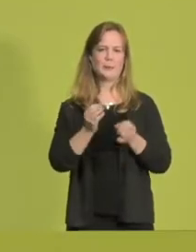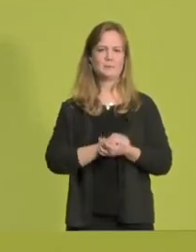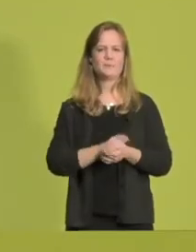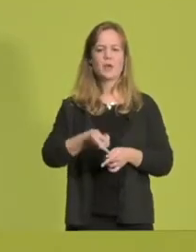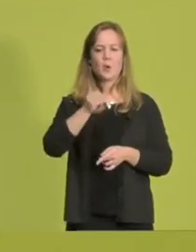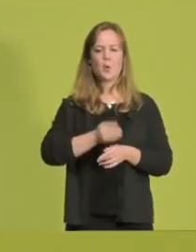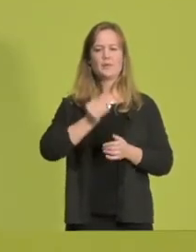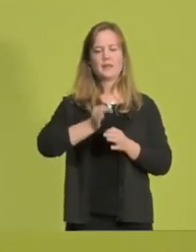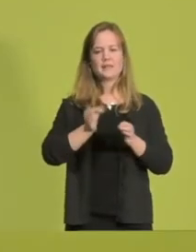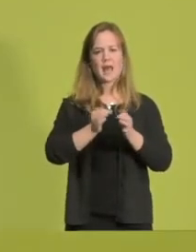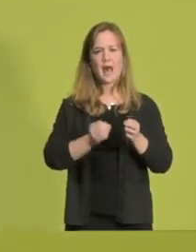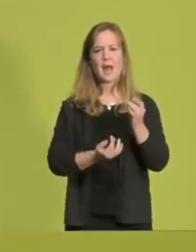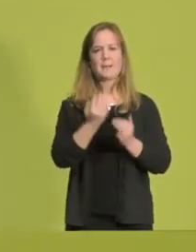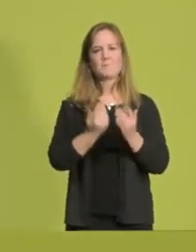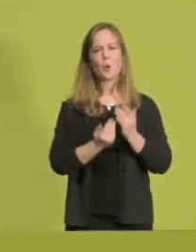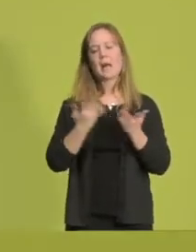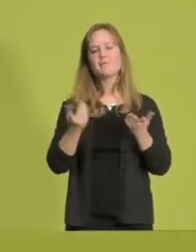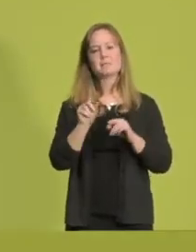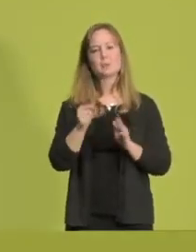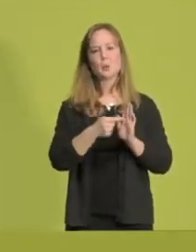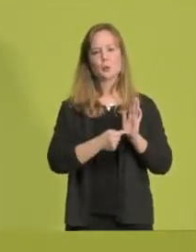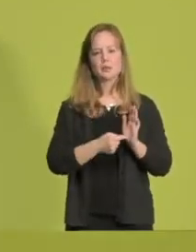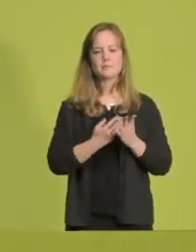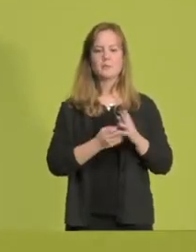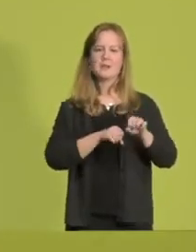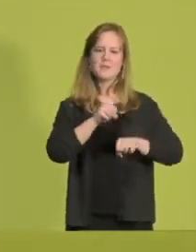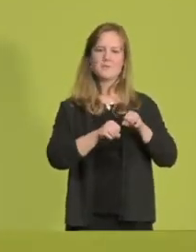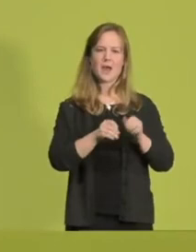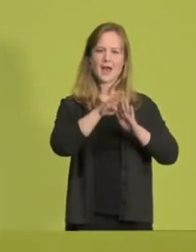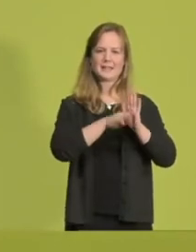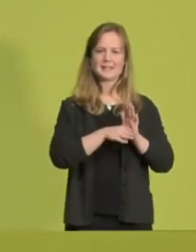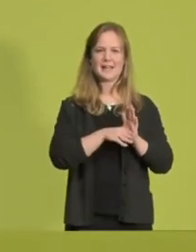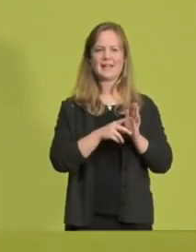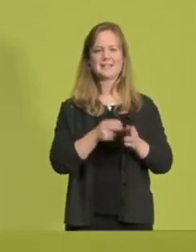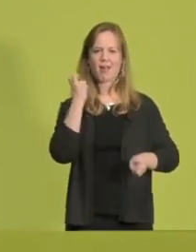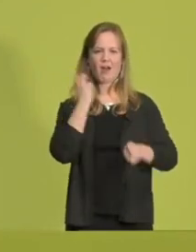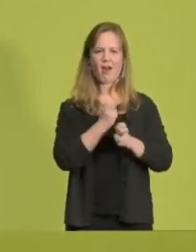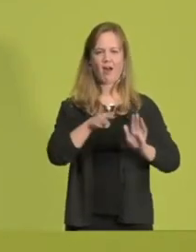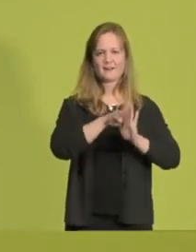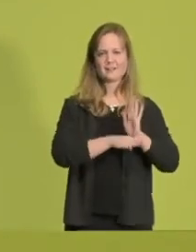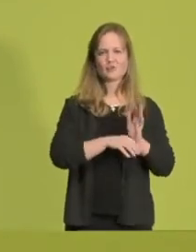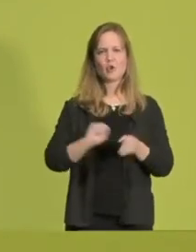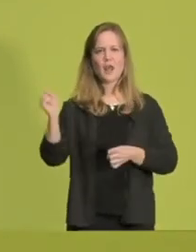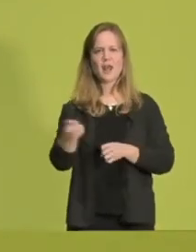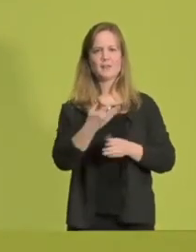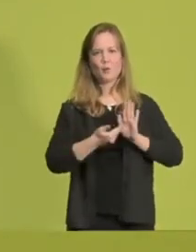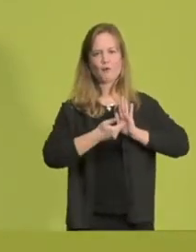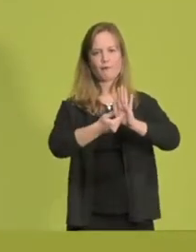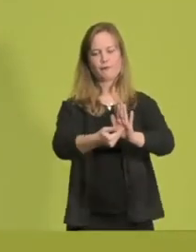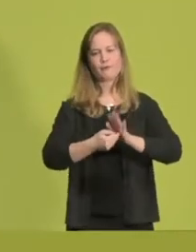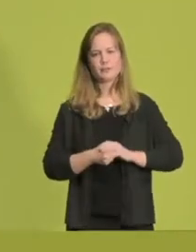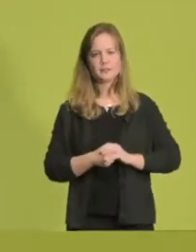neuen Landesregierung würde aus meiner Sicht eindeutig gehören, dass es ein Fahrradgesetz mit BIS gibt. Dazu haben wir einen Entwurf vorgelegt. Wir wollen